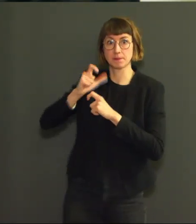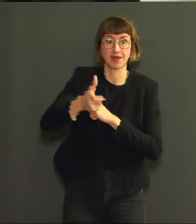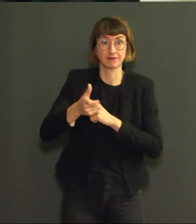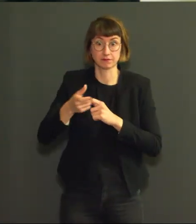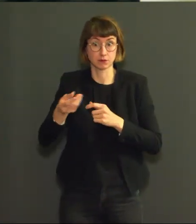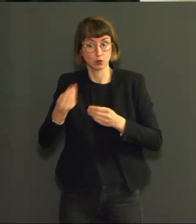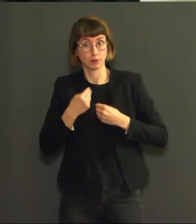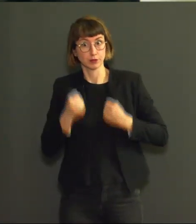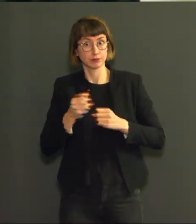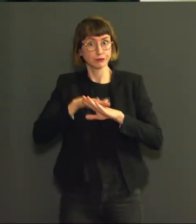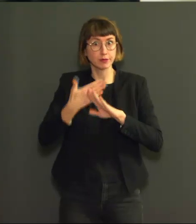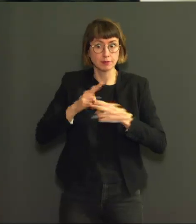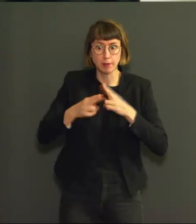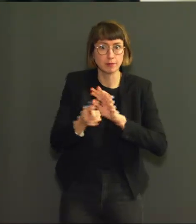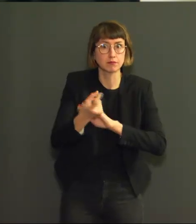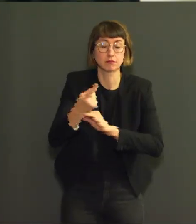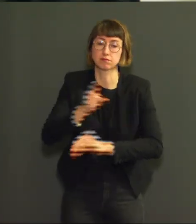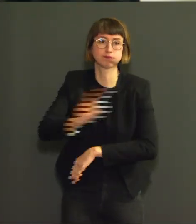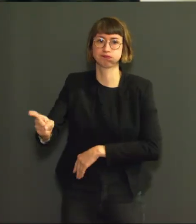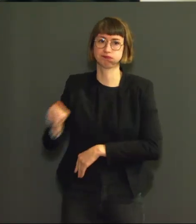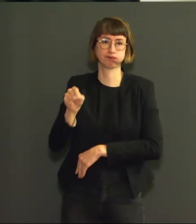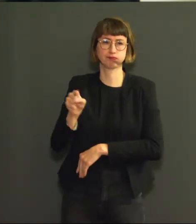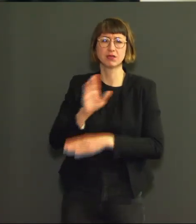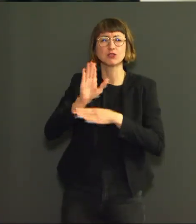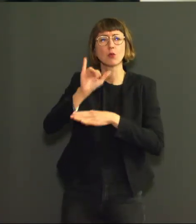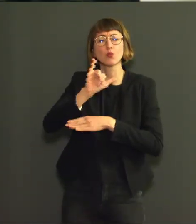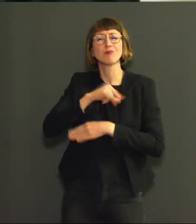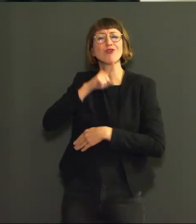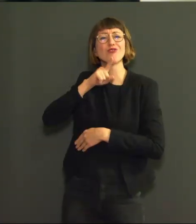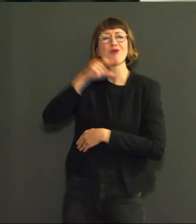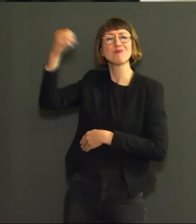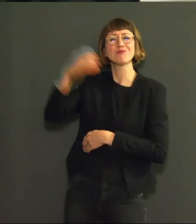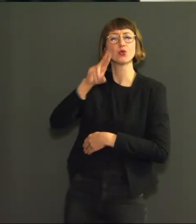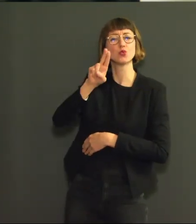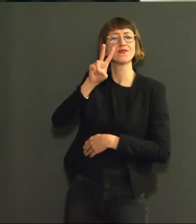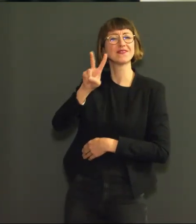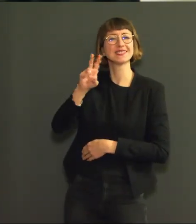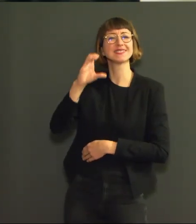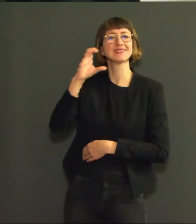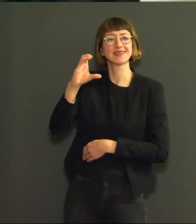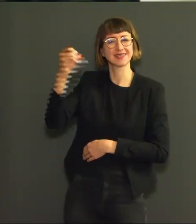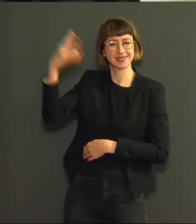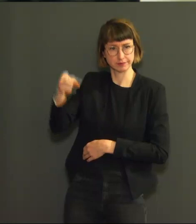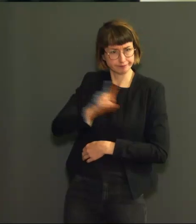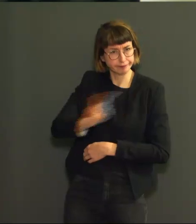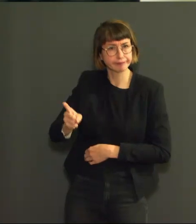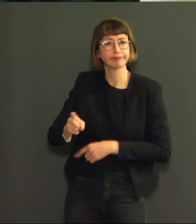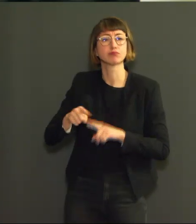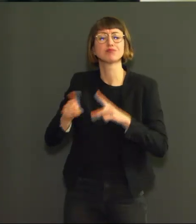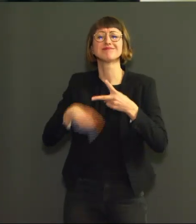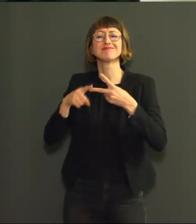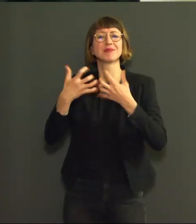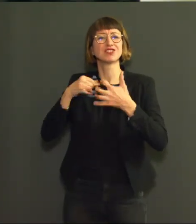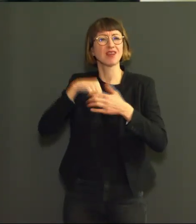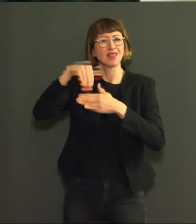exemple certaines lampes UVC, les produits qui génèrent de l'ozone, ionisent l'air